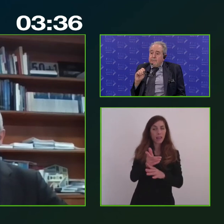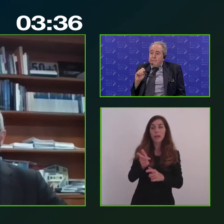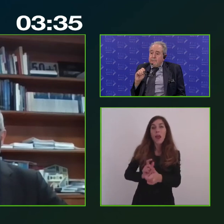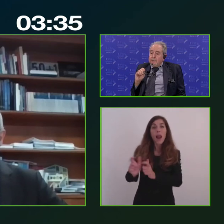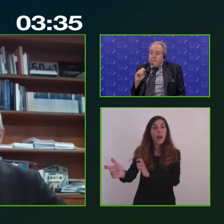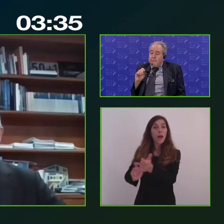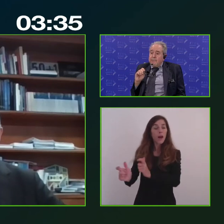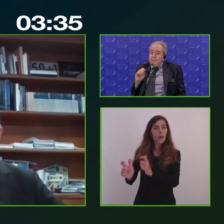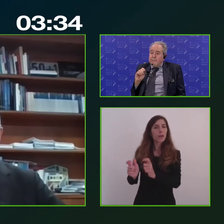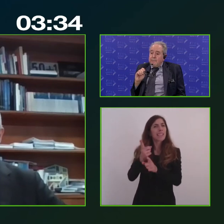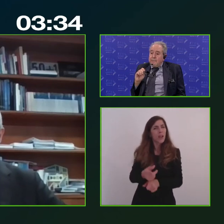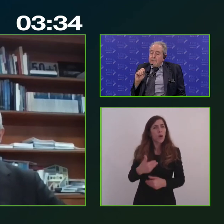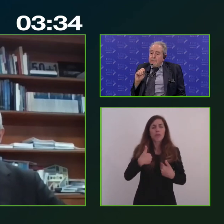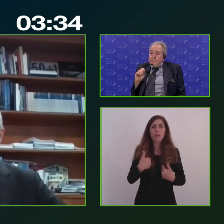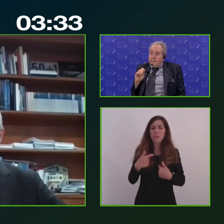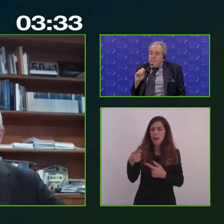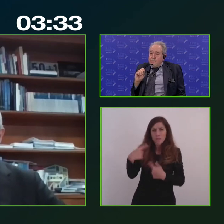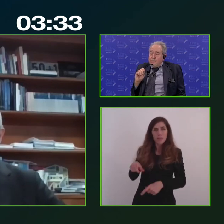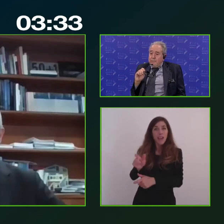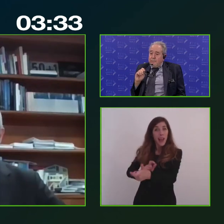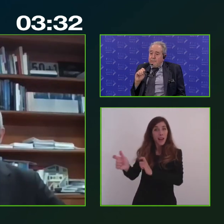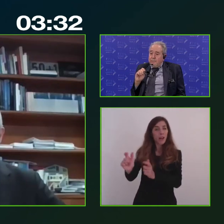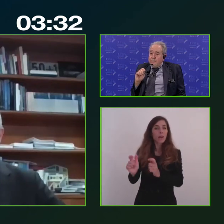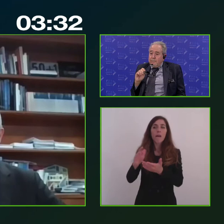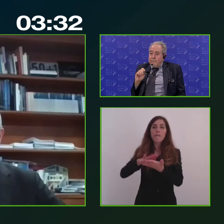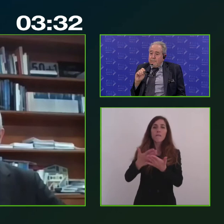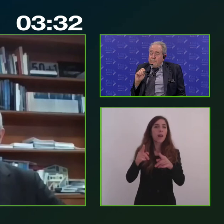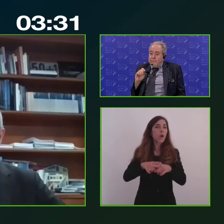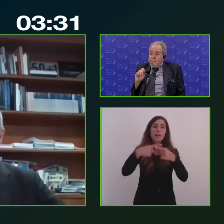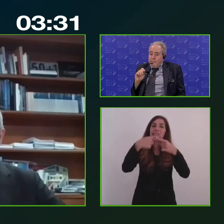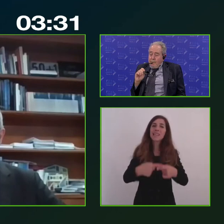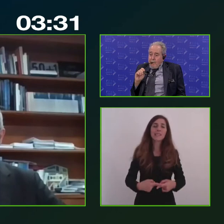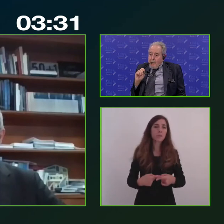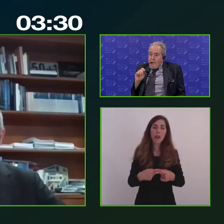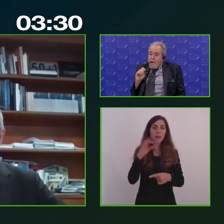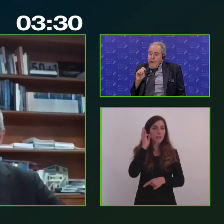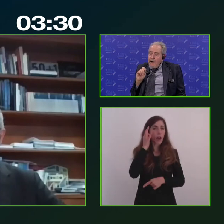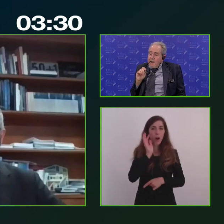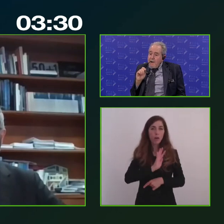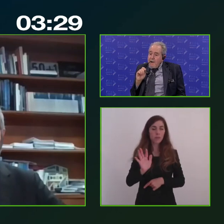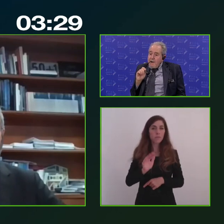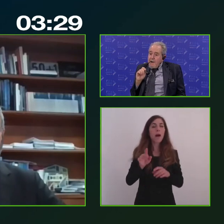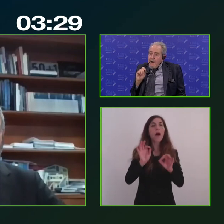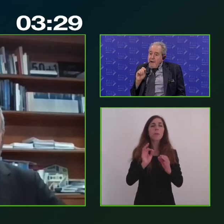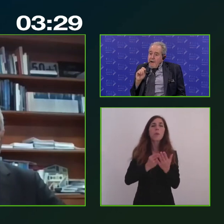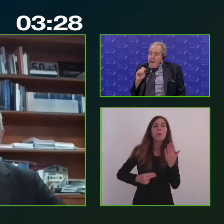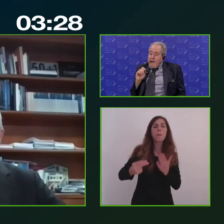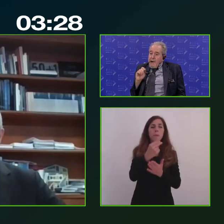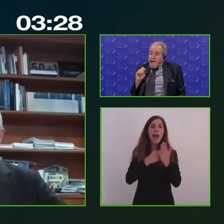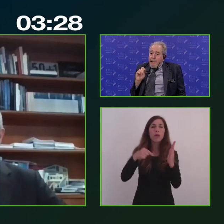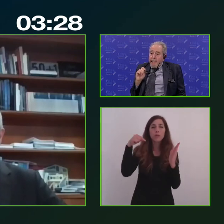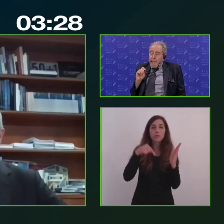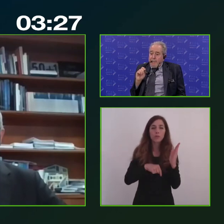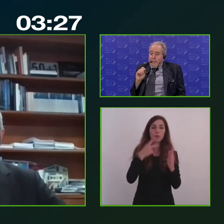un'ottima testimonianza del lavoro che è stato fatto. Molti degli interventi che sono individuati nel piano, penso